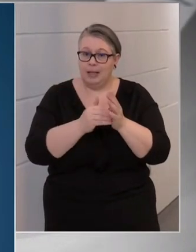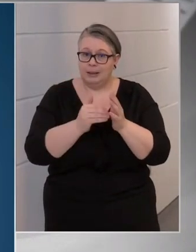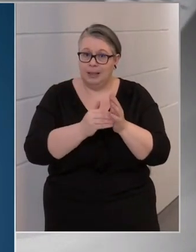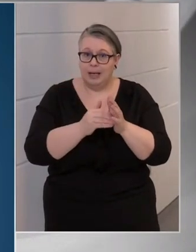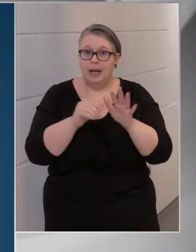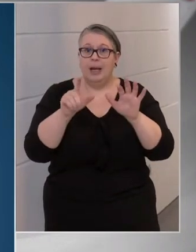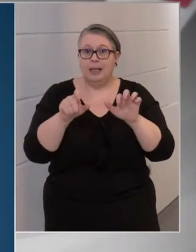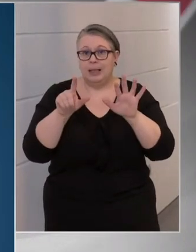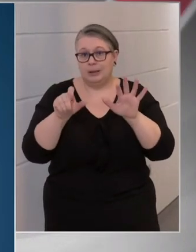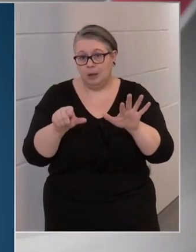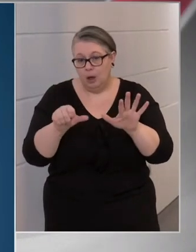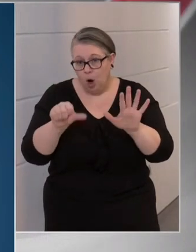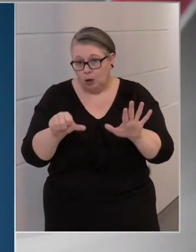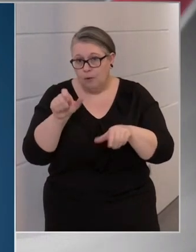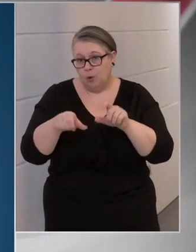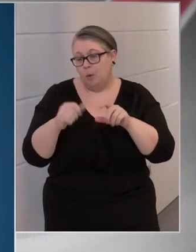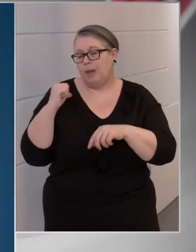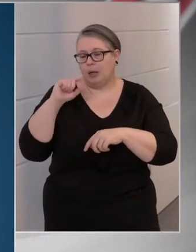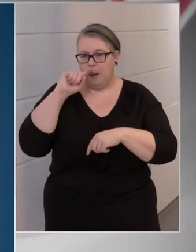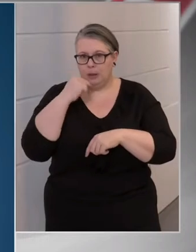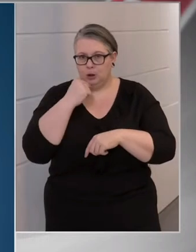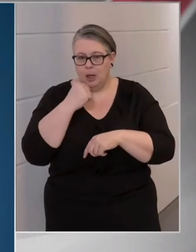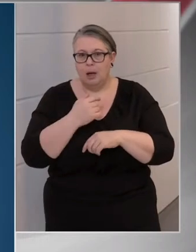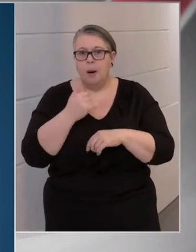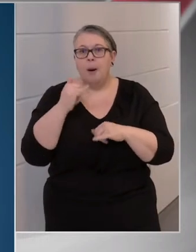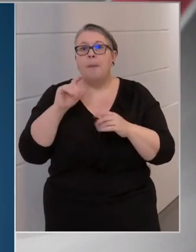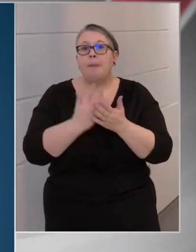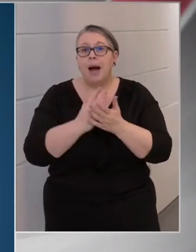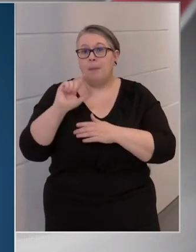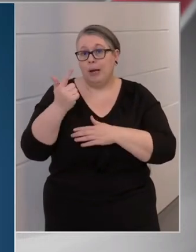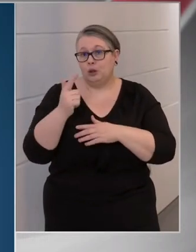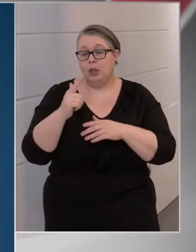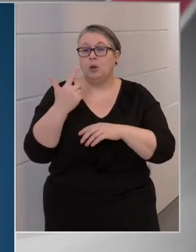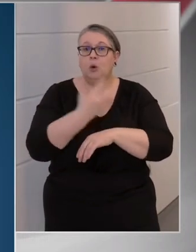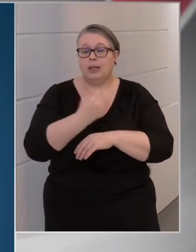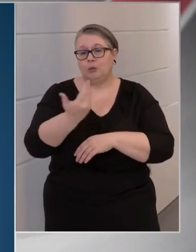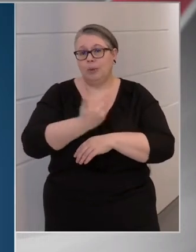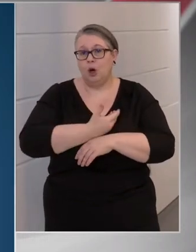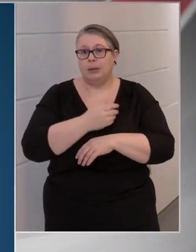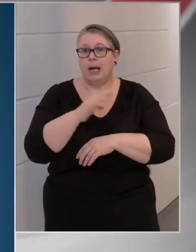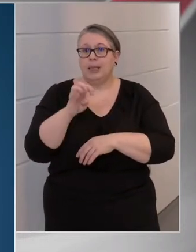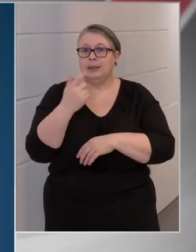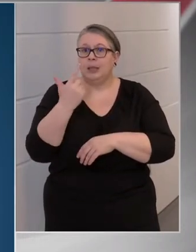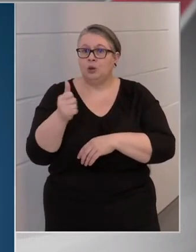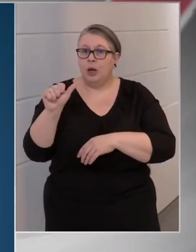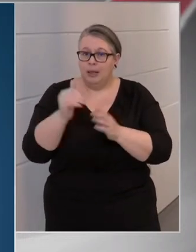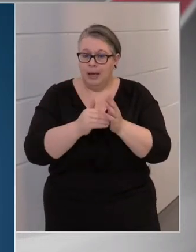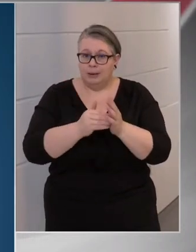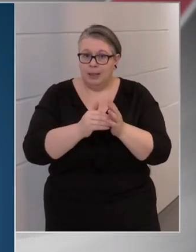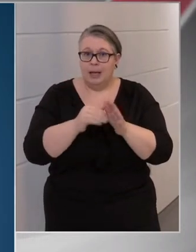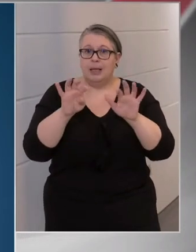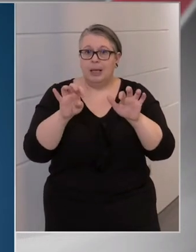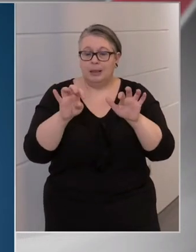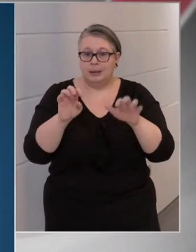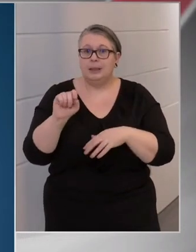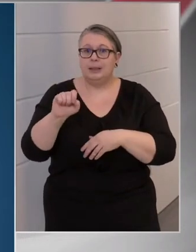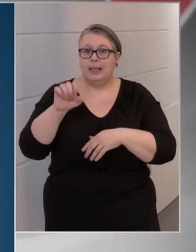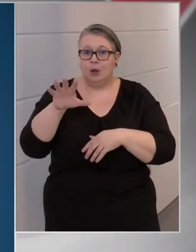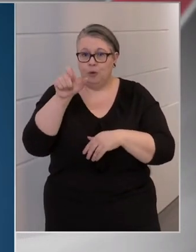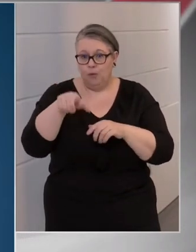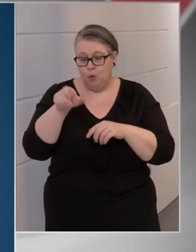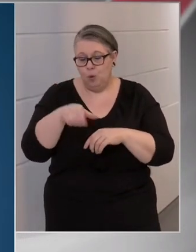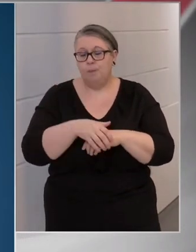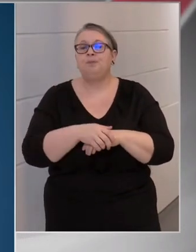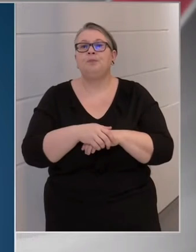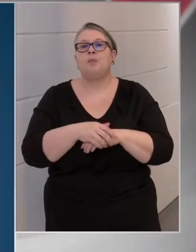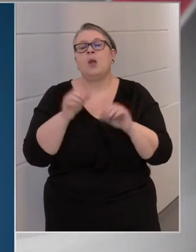.706, ez volt a tegnap esti adat, és már második oltásban is részesült 421.915 ember.